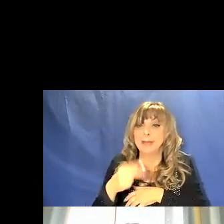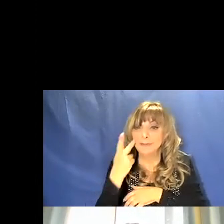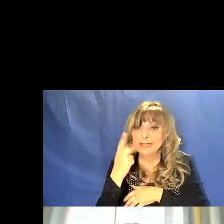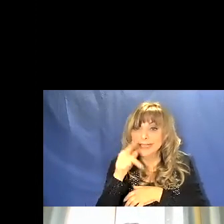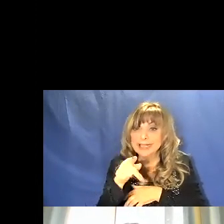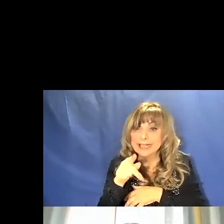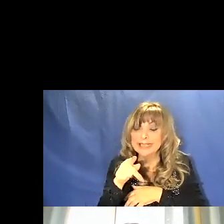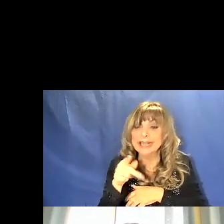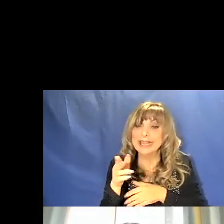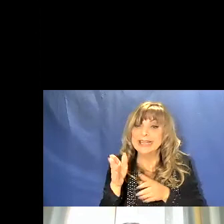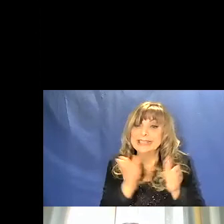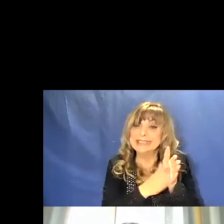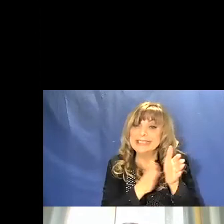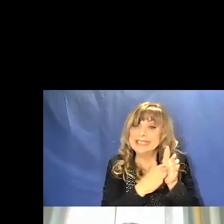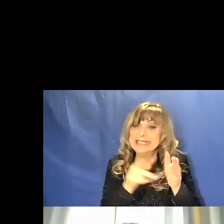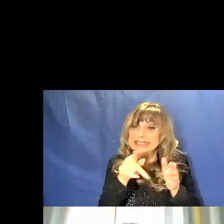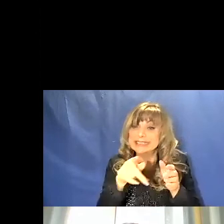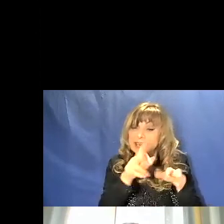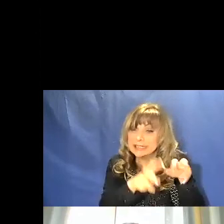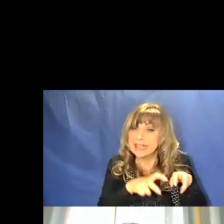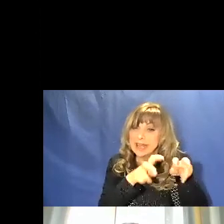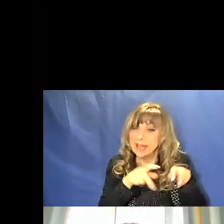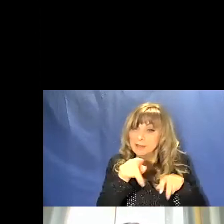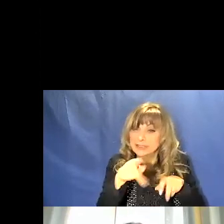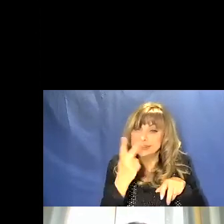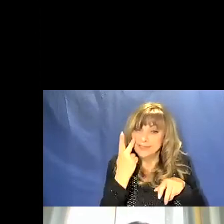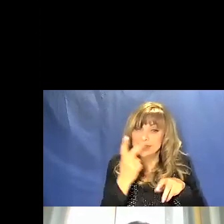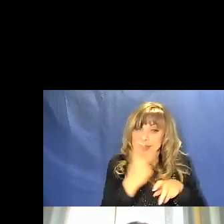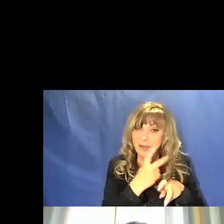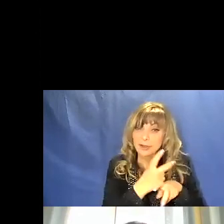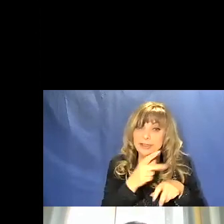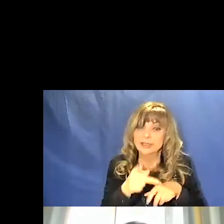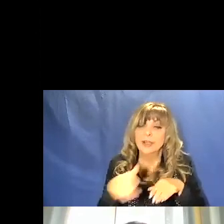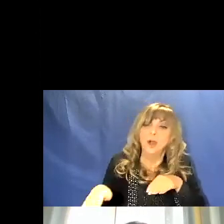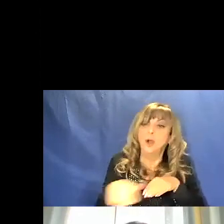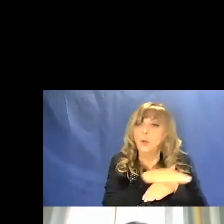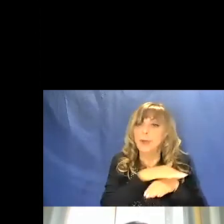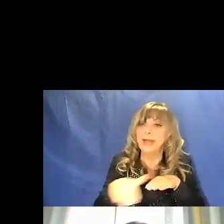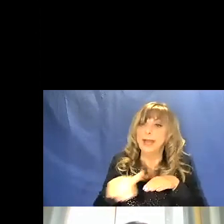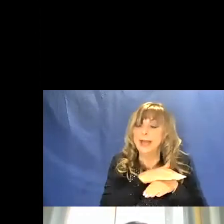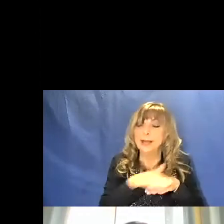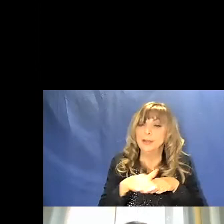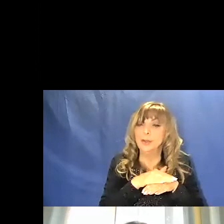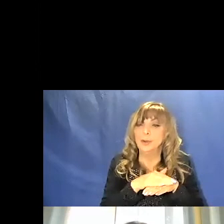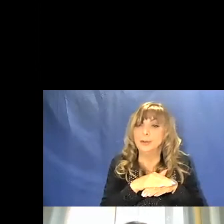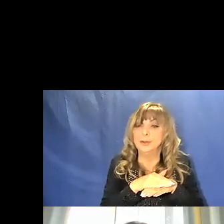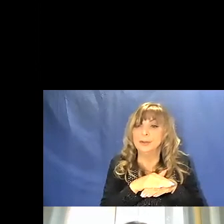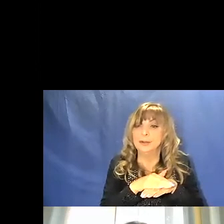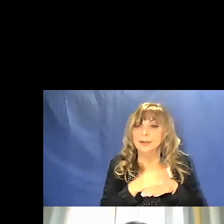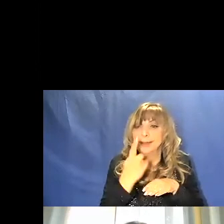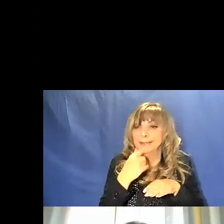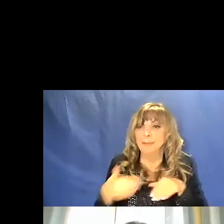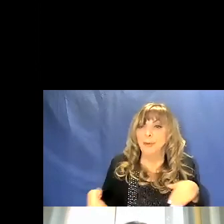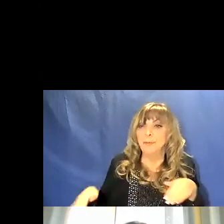sulla sinistra in fase di scavo aveva come copertura una sorta di mantello